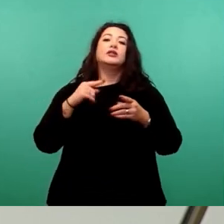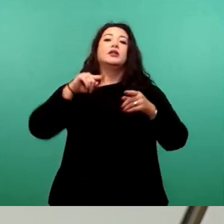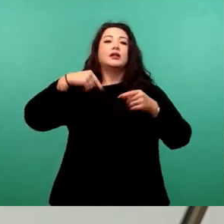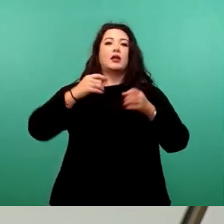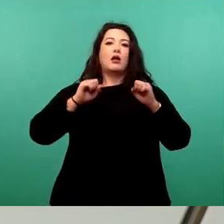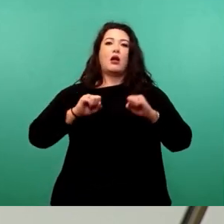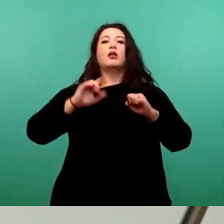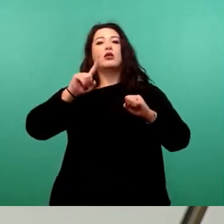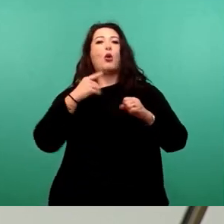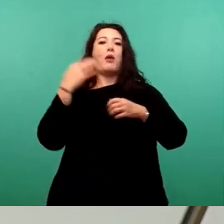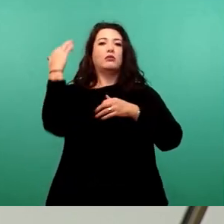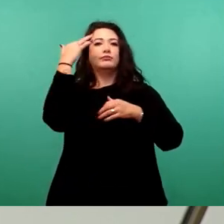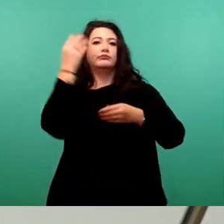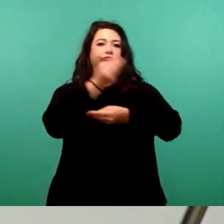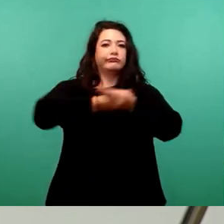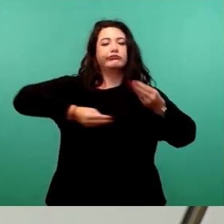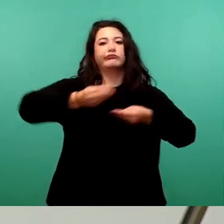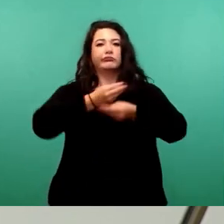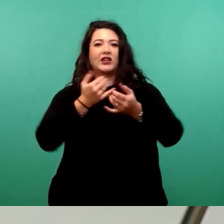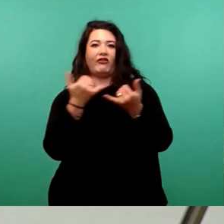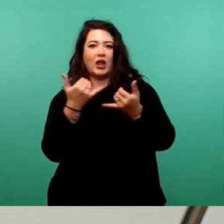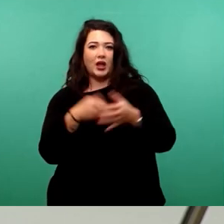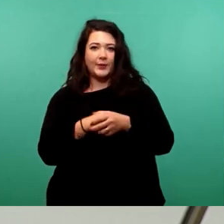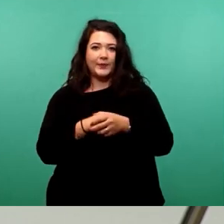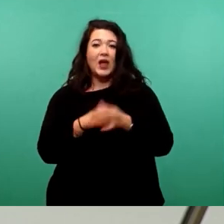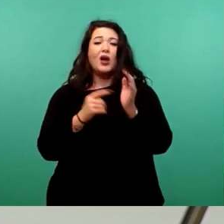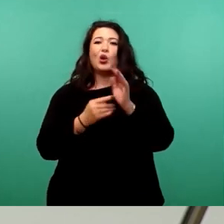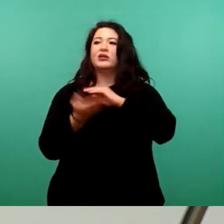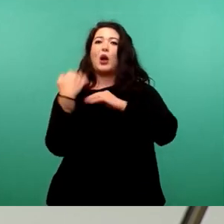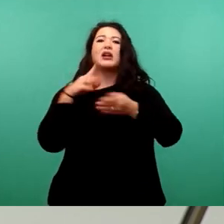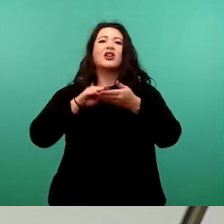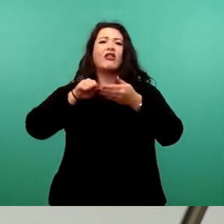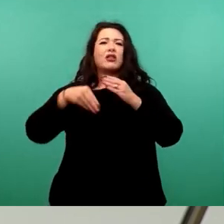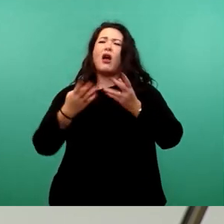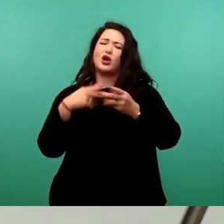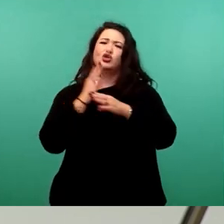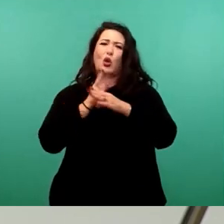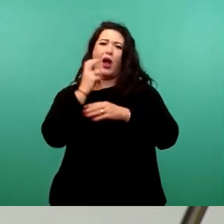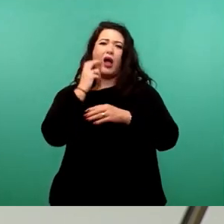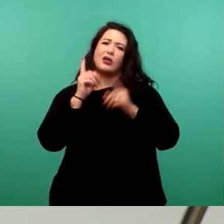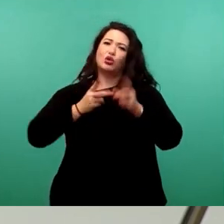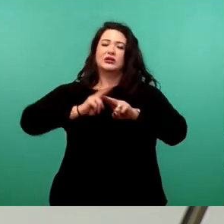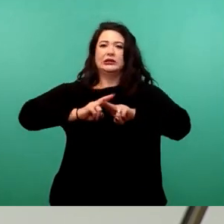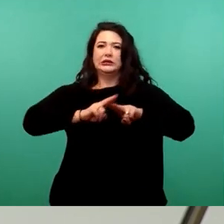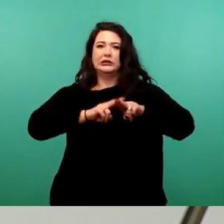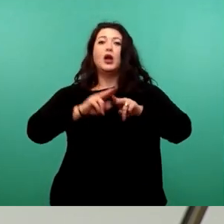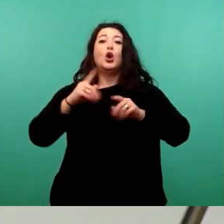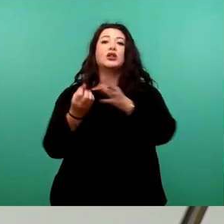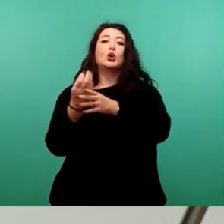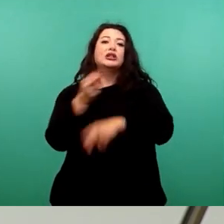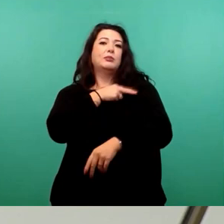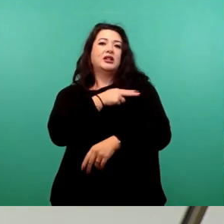Die Richtlinie ist nun ein Stück weit in die Jahre gekommen. Bedingungen haben sich verändert. Und wir werden auch sehr eng mit dem Kultusministerium